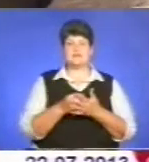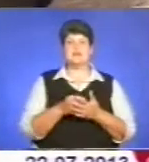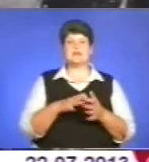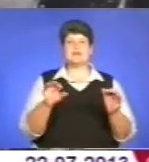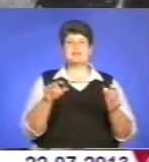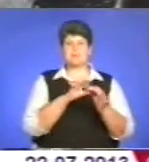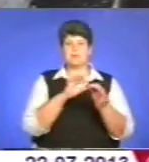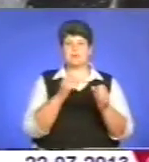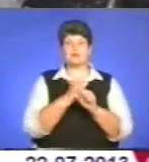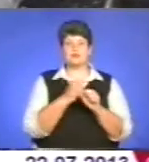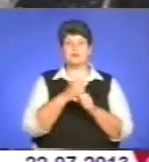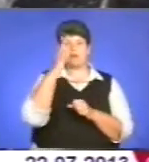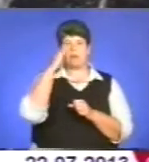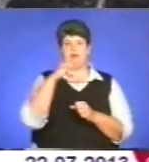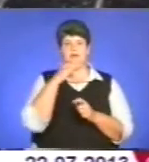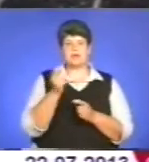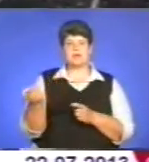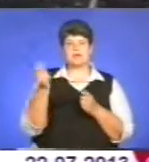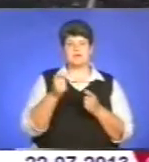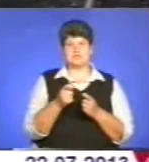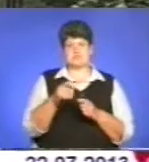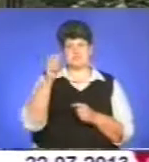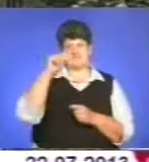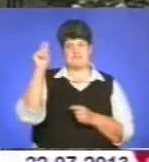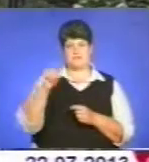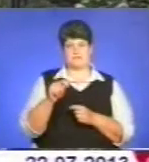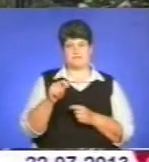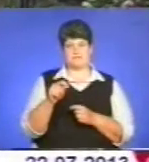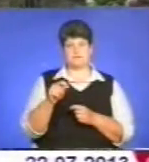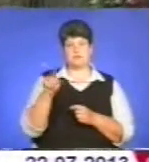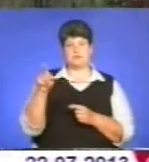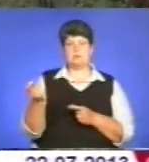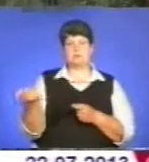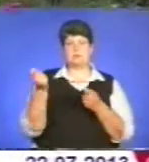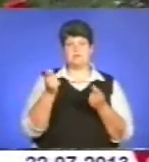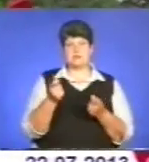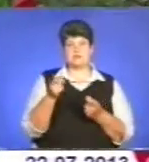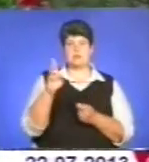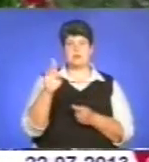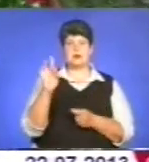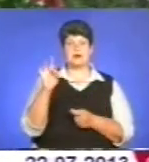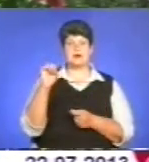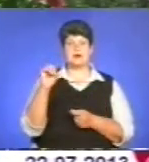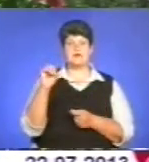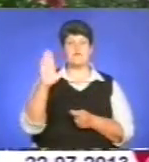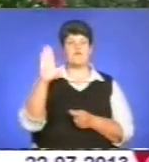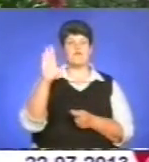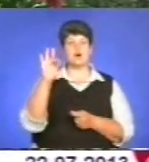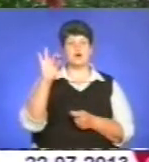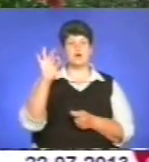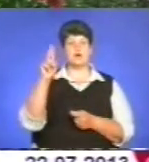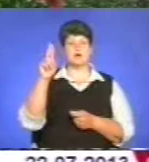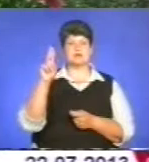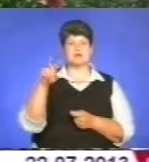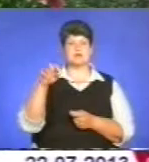основі батьківського трофею, який той привіз з фронту. Він її привіз з Бреславу, в Ротславу. У 45